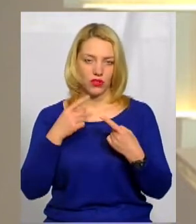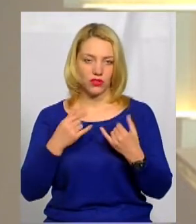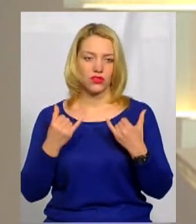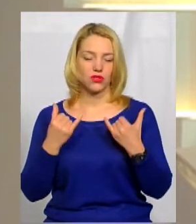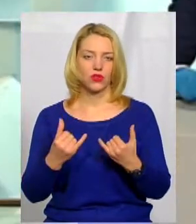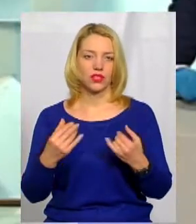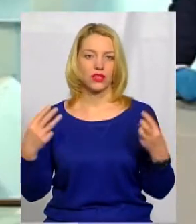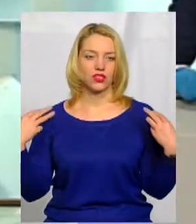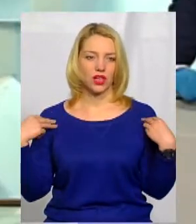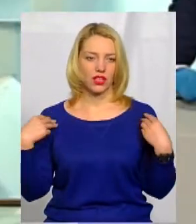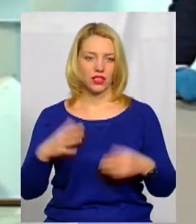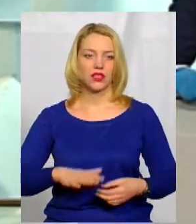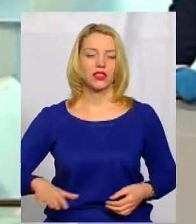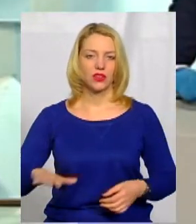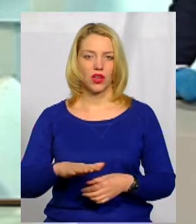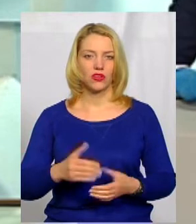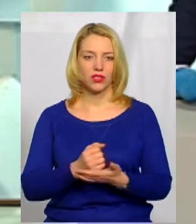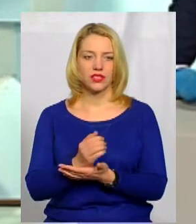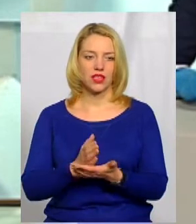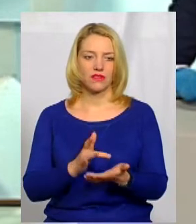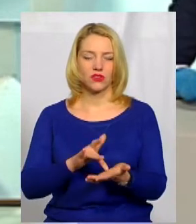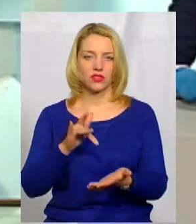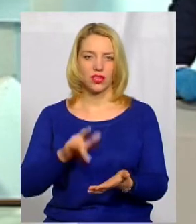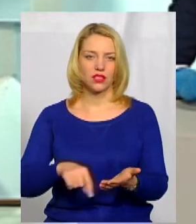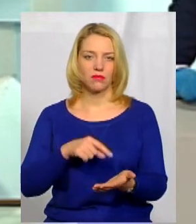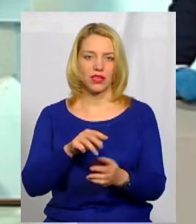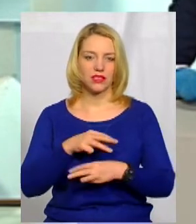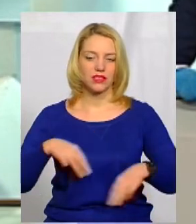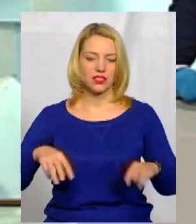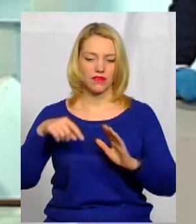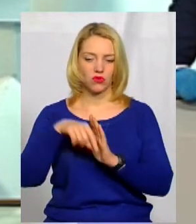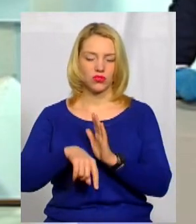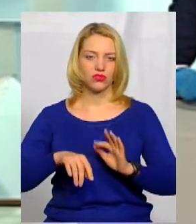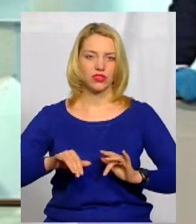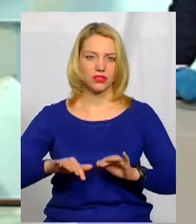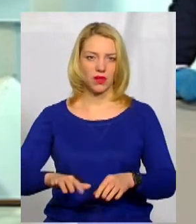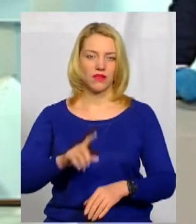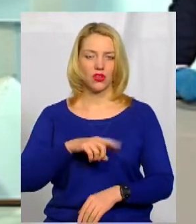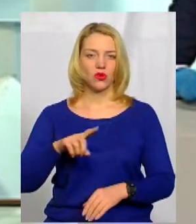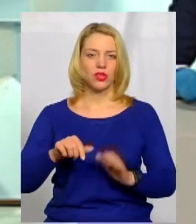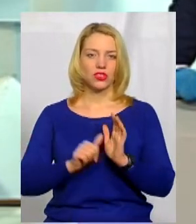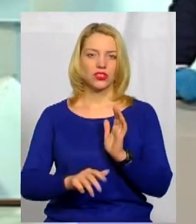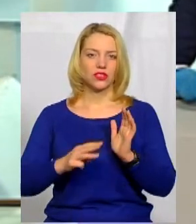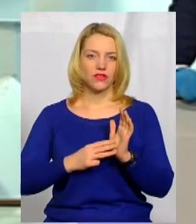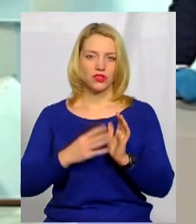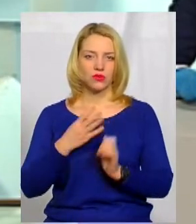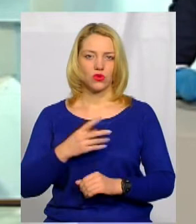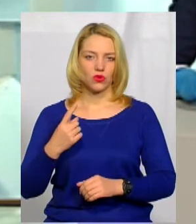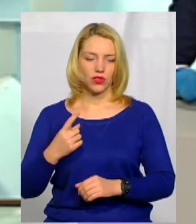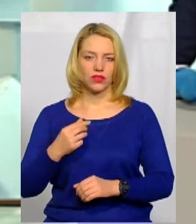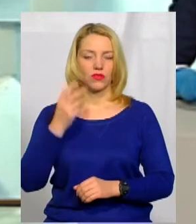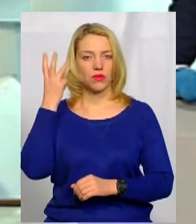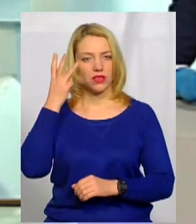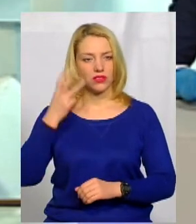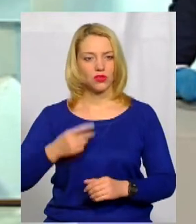сьогодні з начальником територіального сервісного центру Міністерства внутрішніх справ номер 6841 у